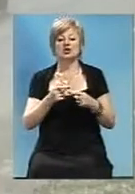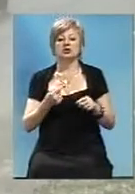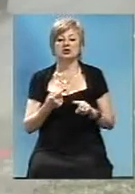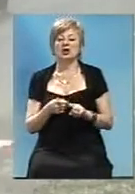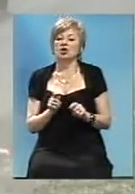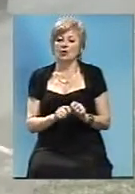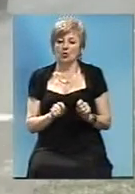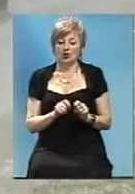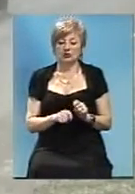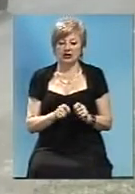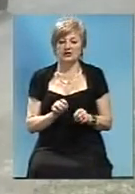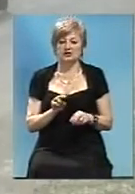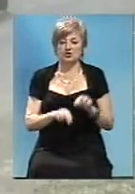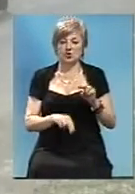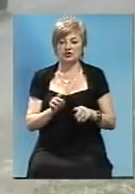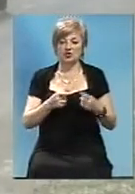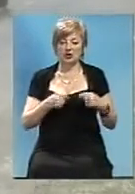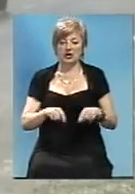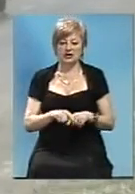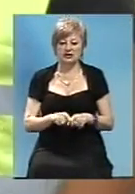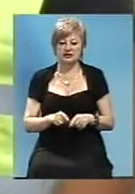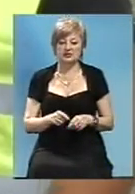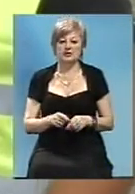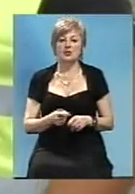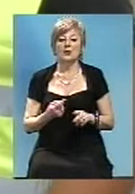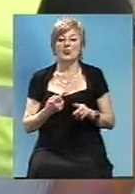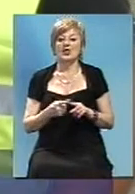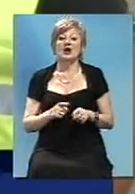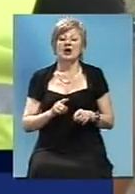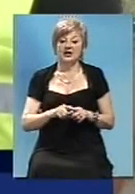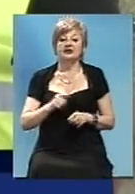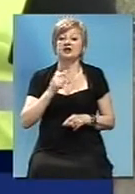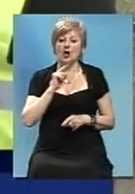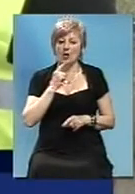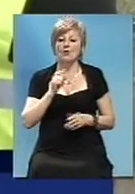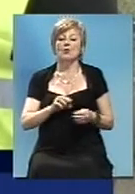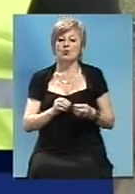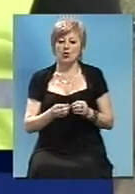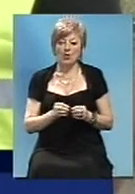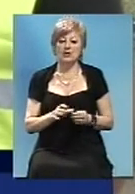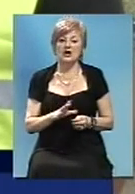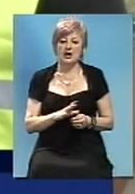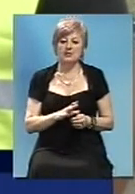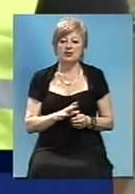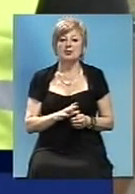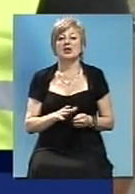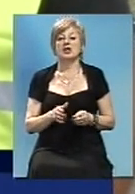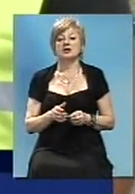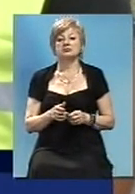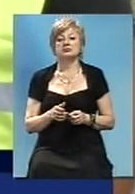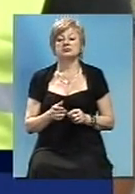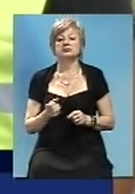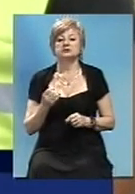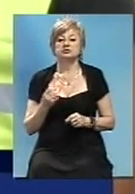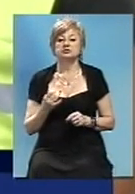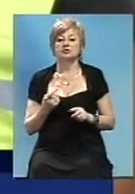контролю підрядної організації. Ділянка була в проблемному досить стані. Було підвищено ямковість, коліність і